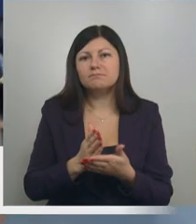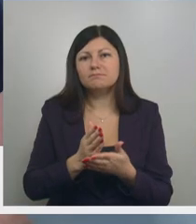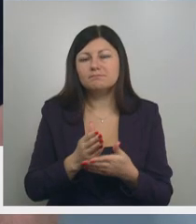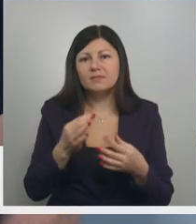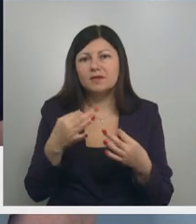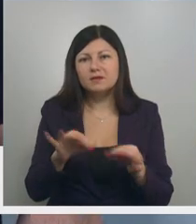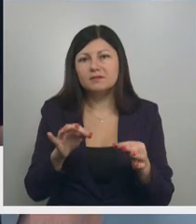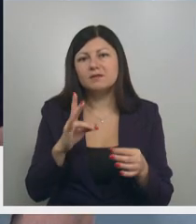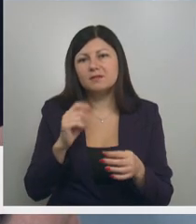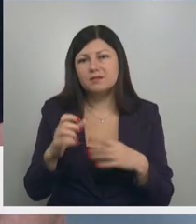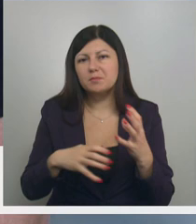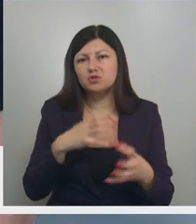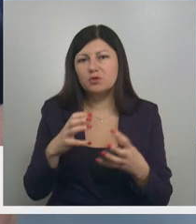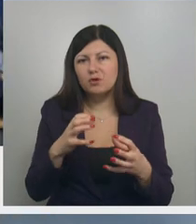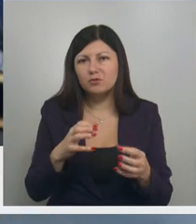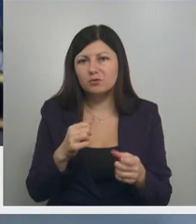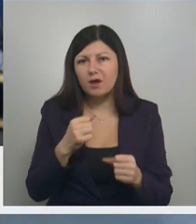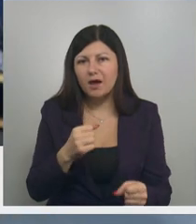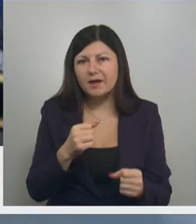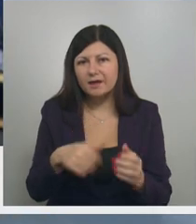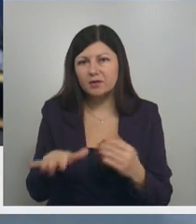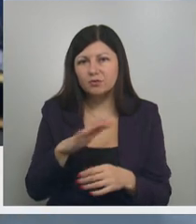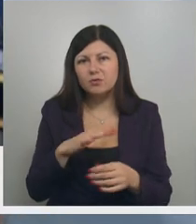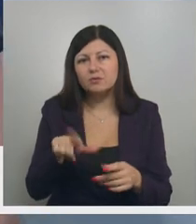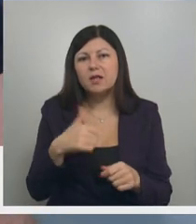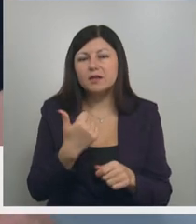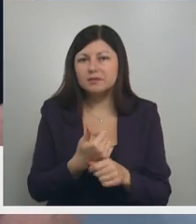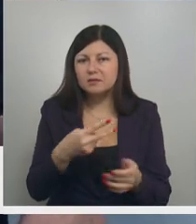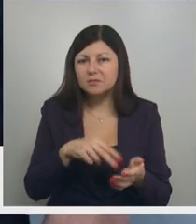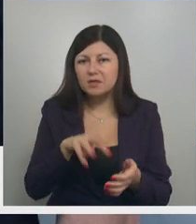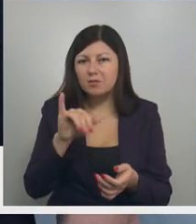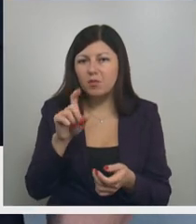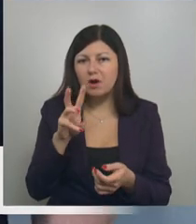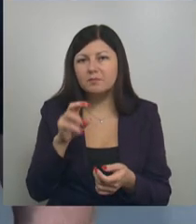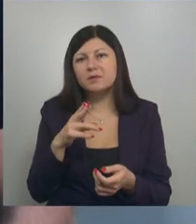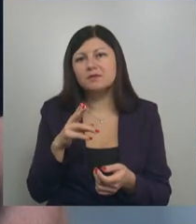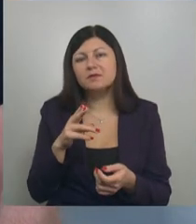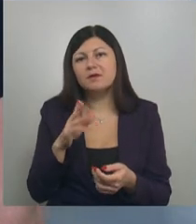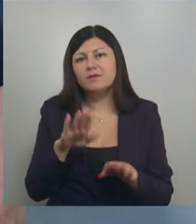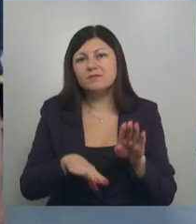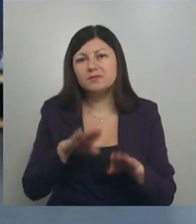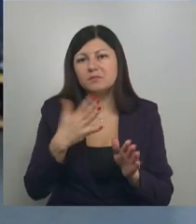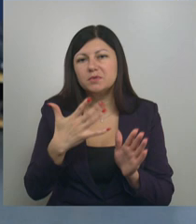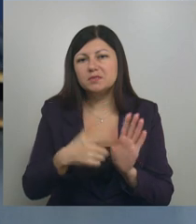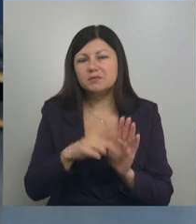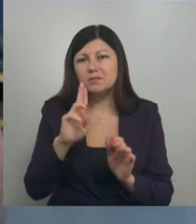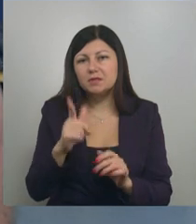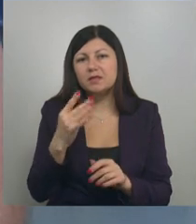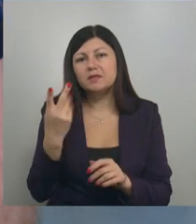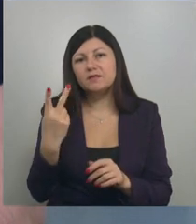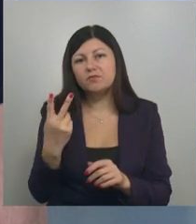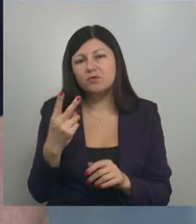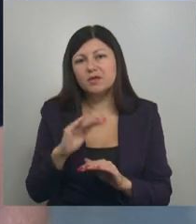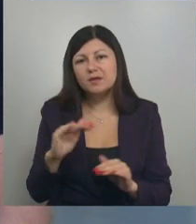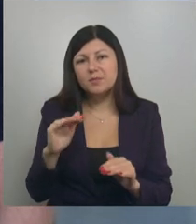занял Сифербеков Мухаммад Али. Он стал, так сказать, лидером в этой весовой категории 57 килограмм. И двое ребят – Долинский